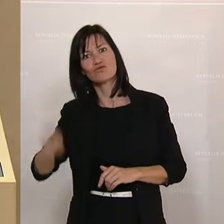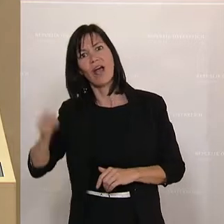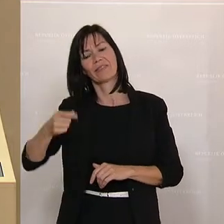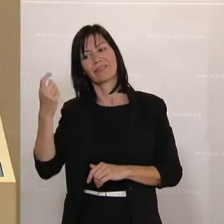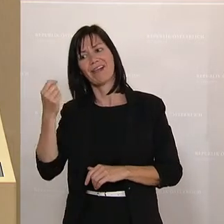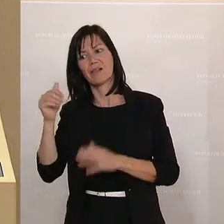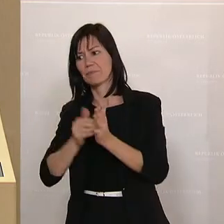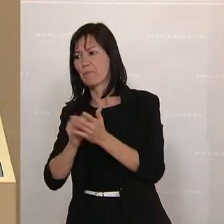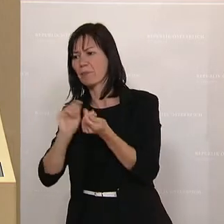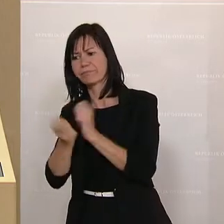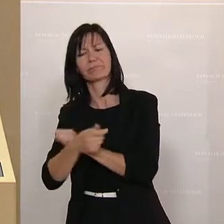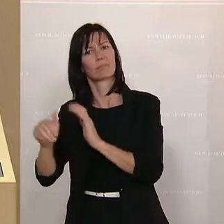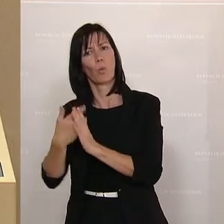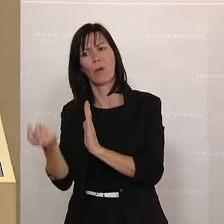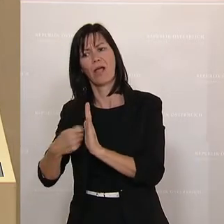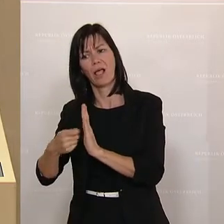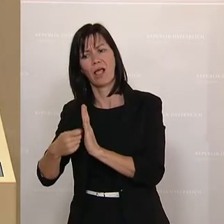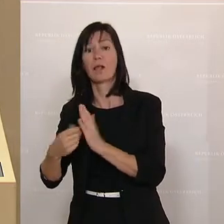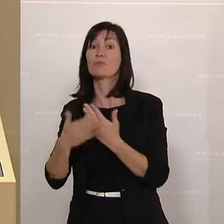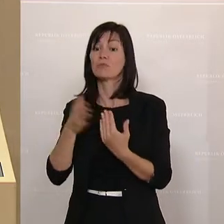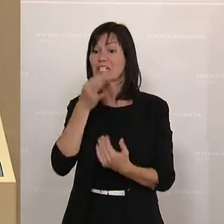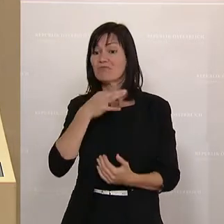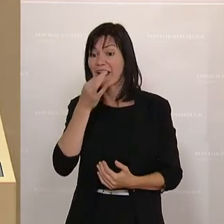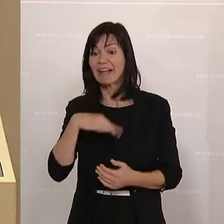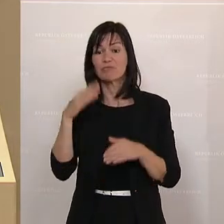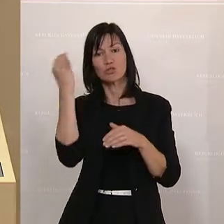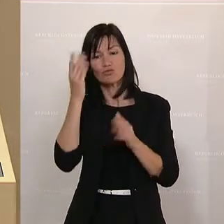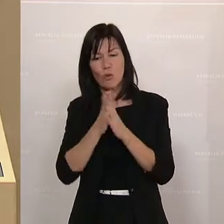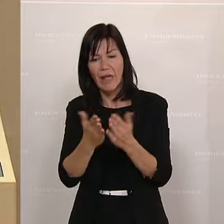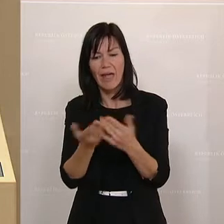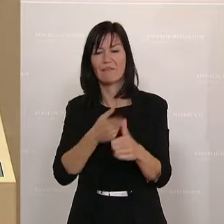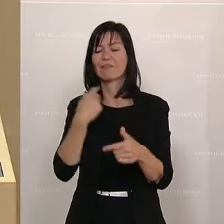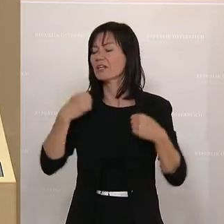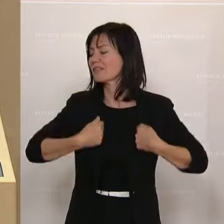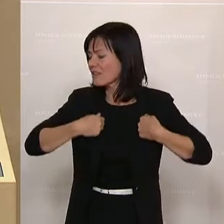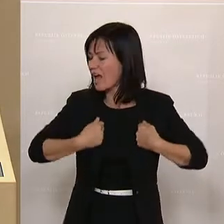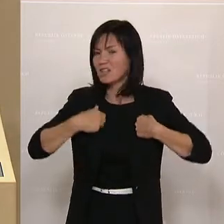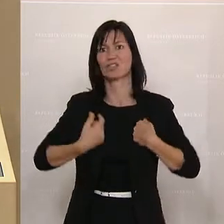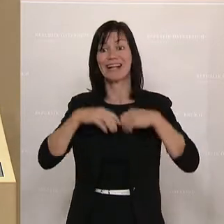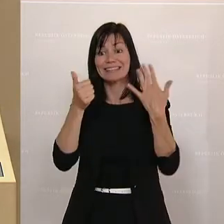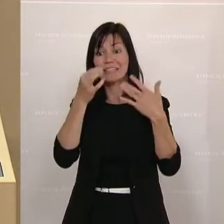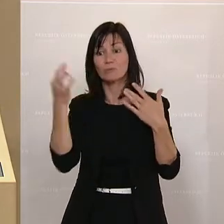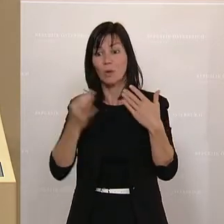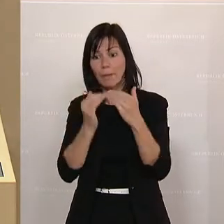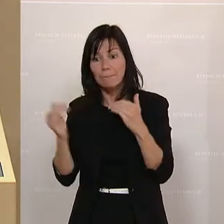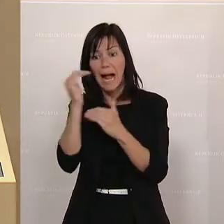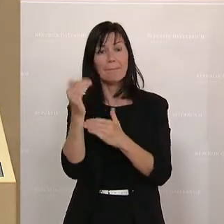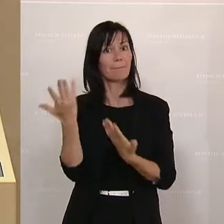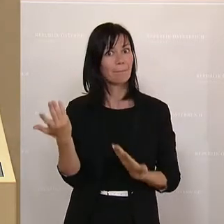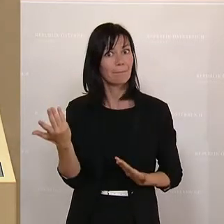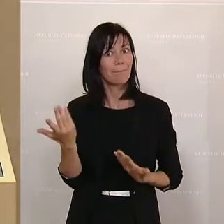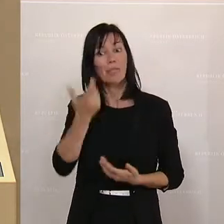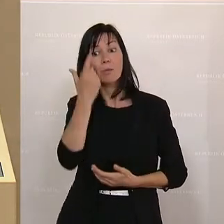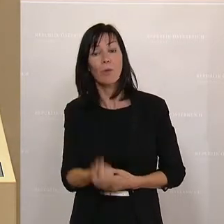dringend notwendig ist. Bleistifte, Schulhefte, Schultaschen, all diese Preise sind um 6 Prozent gestiegen. Eine